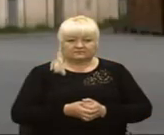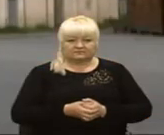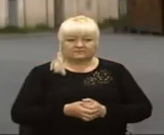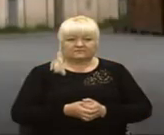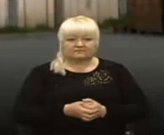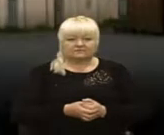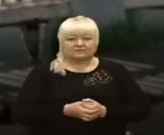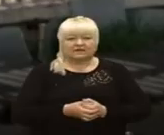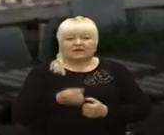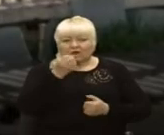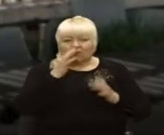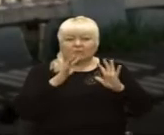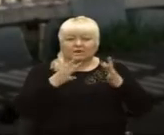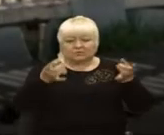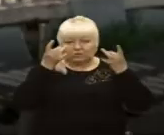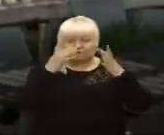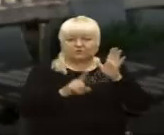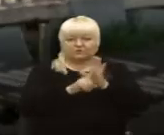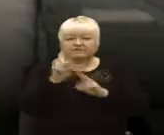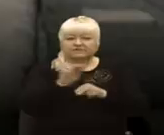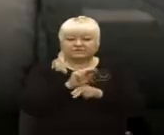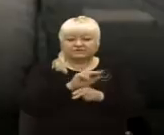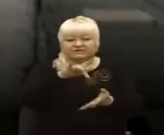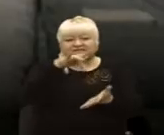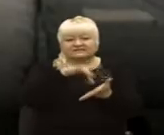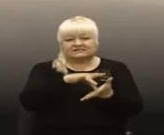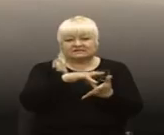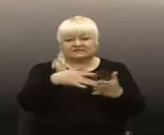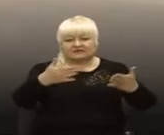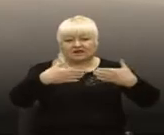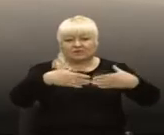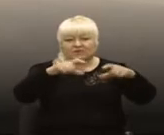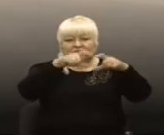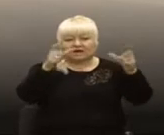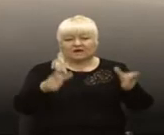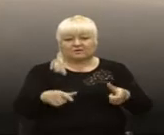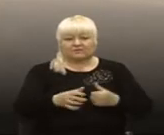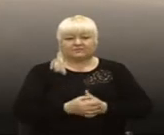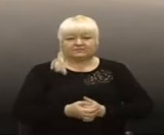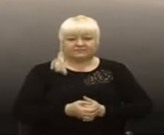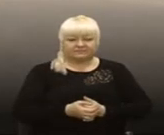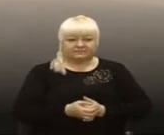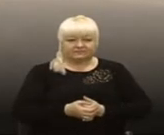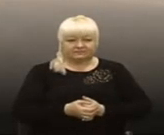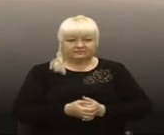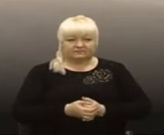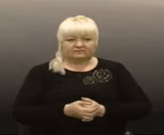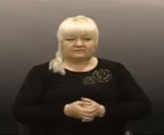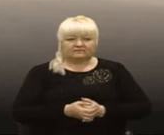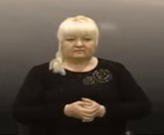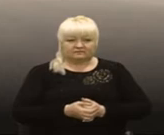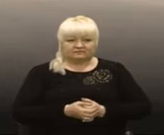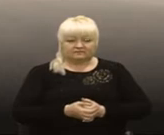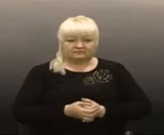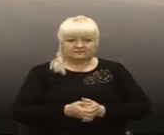У парку культури почали ремонтувати центральну арку. Вона в достатньо печальному стані, є затікання